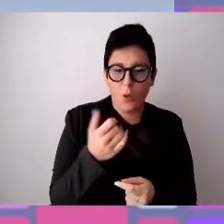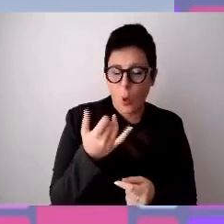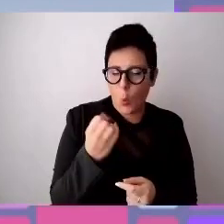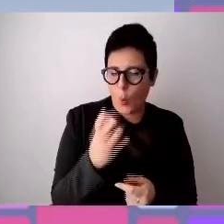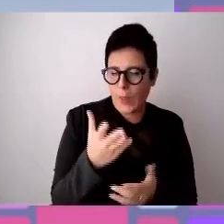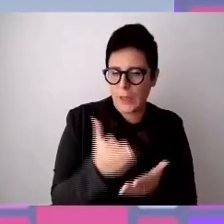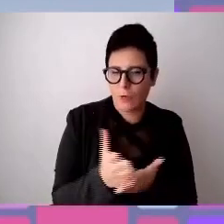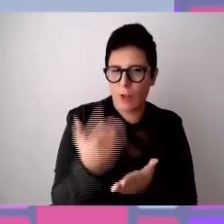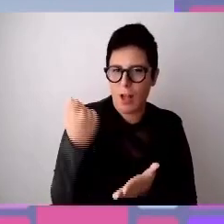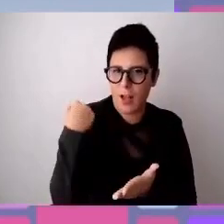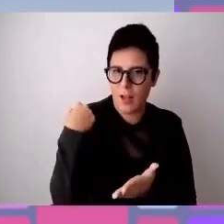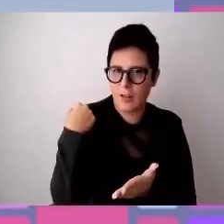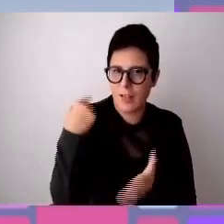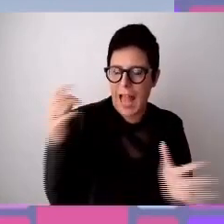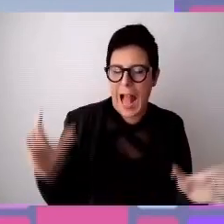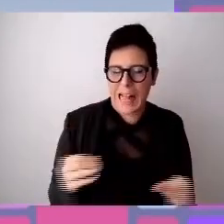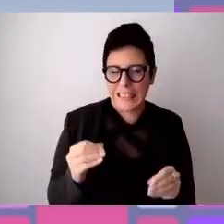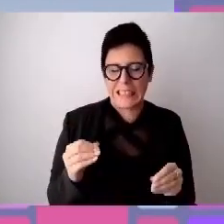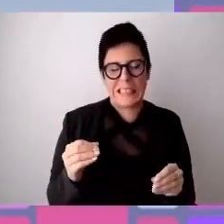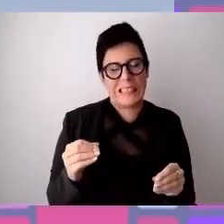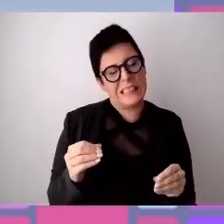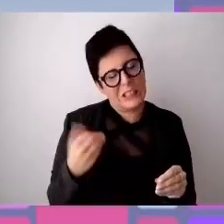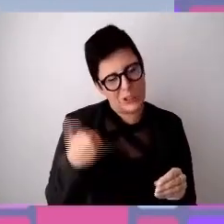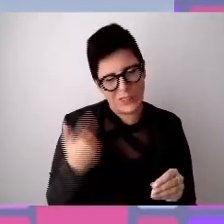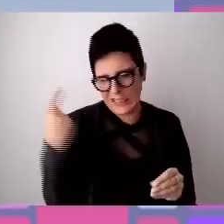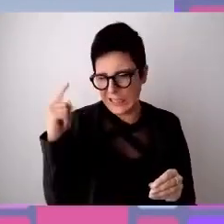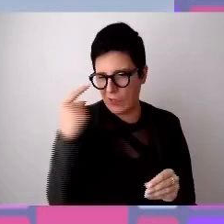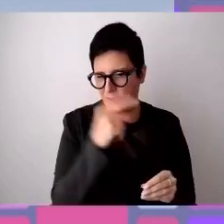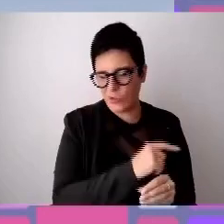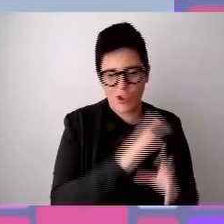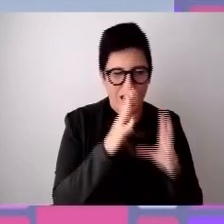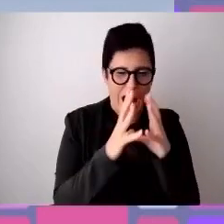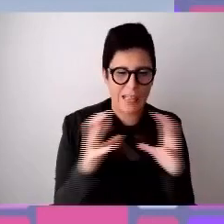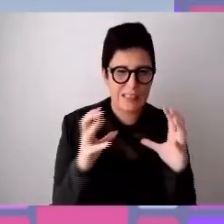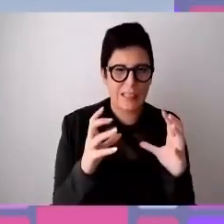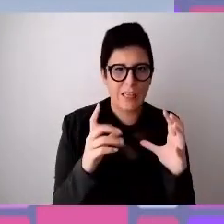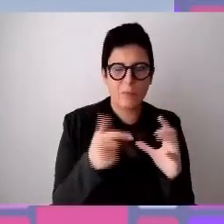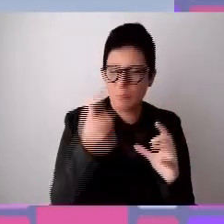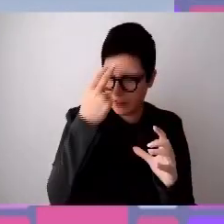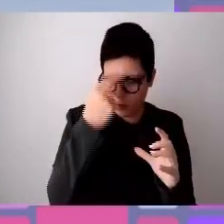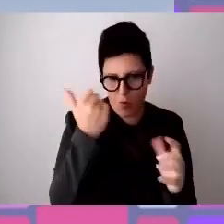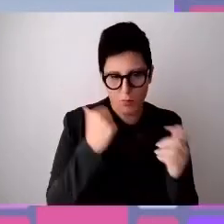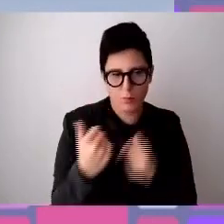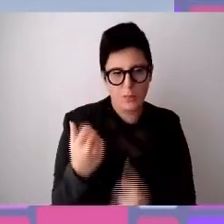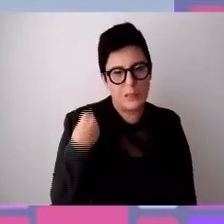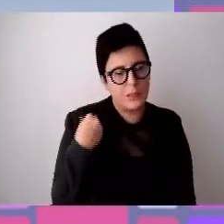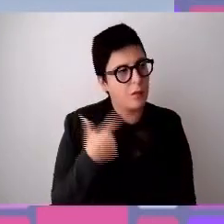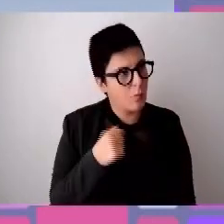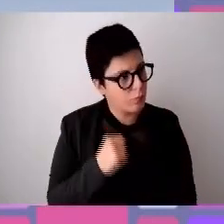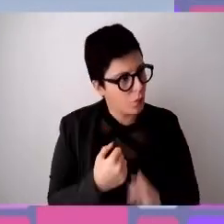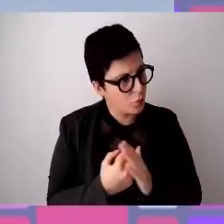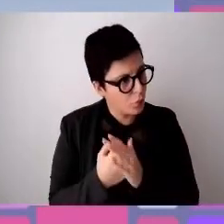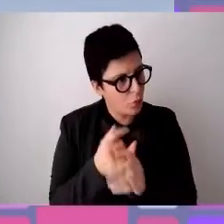la terra era molto arida all'inizio. Mi ricordo quando qualche azienda chiedeva a me di poterla supportare nel trovare